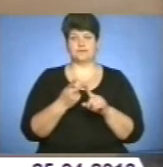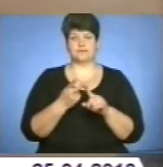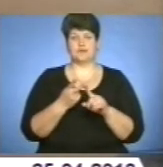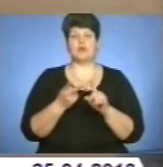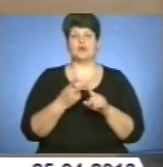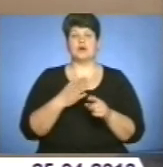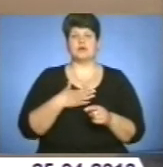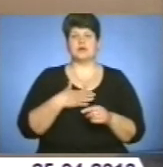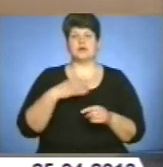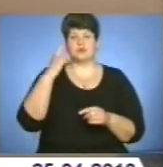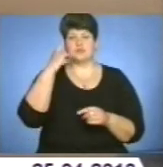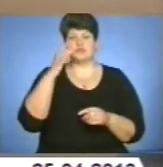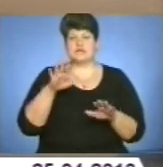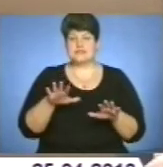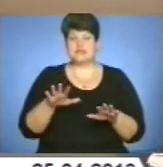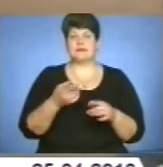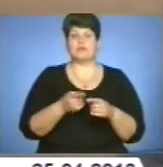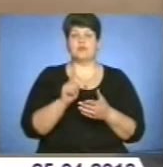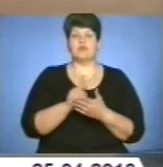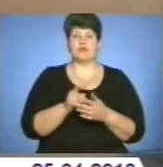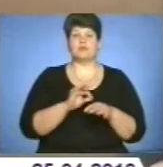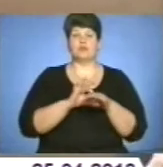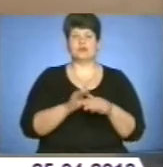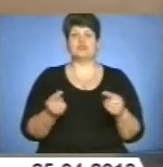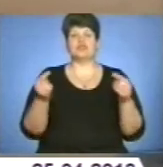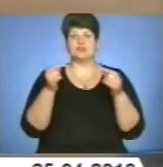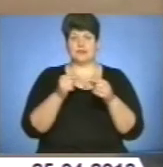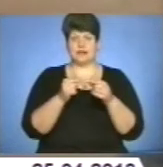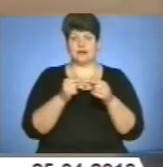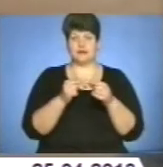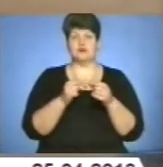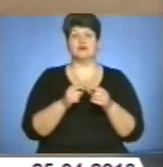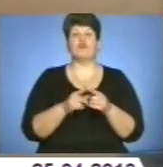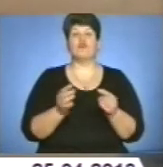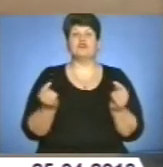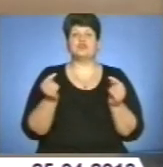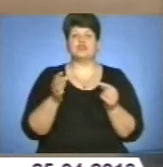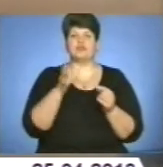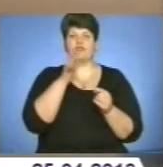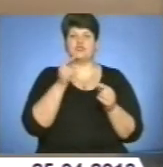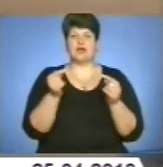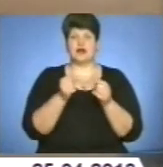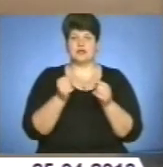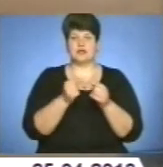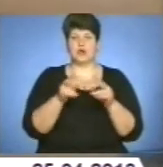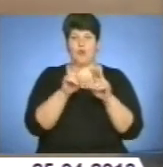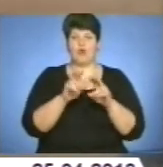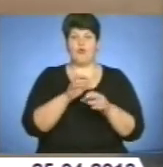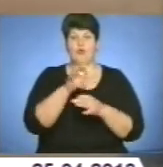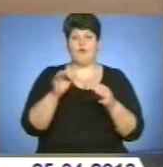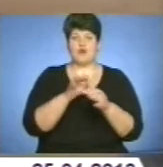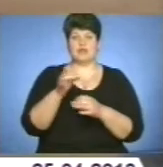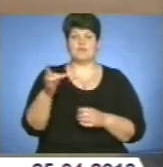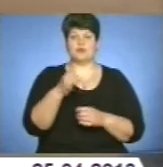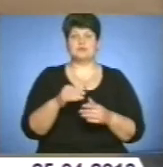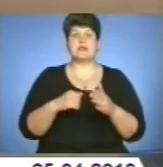наша позиція, ми маємо провести чітке, ґрунтовне та вчасне експертне обговорення в регіонах для того, щоб на